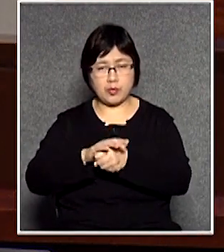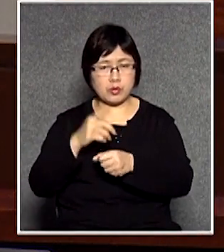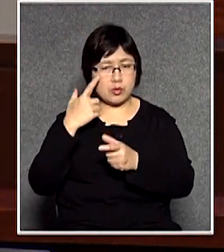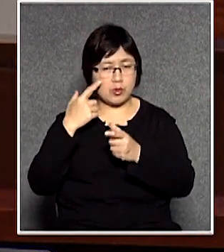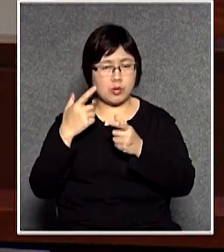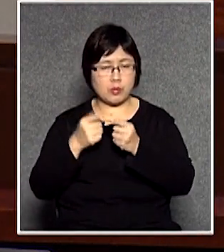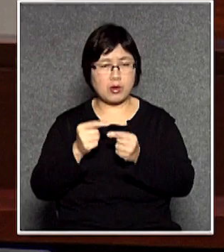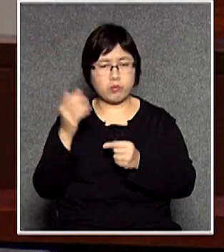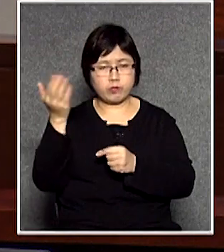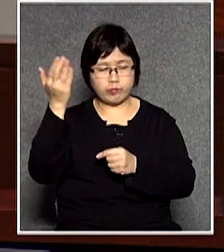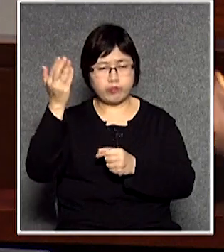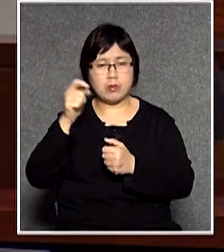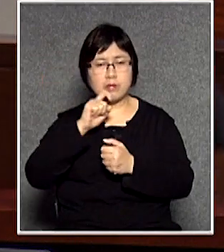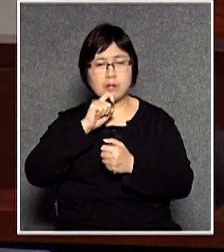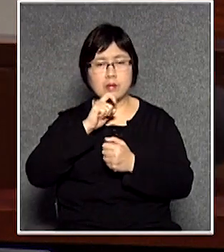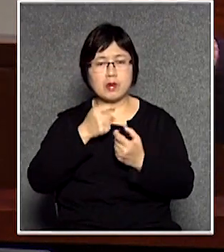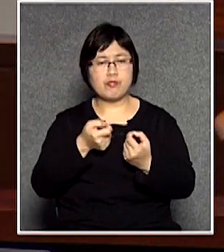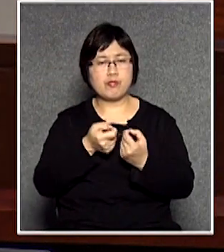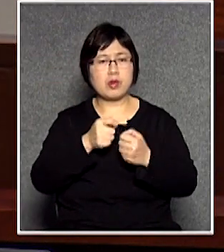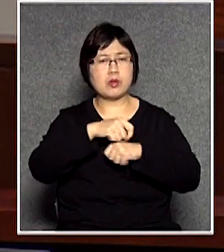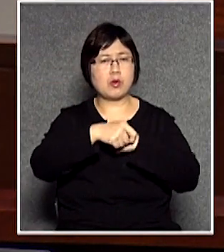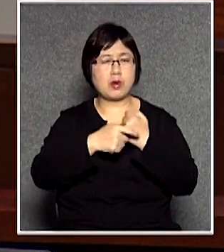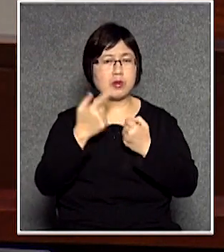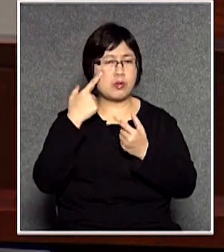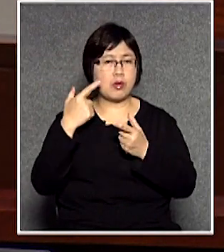近的國家台灣